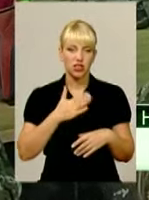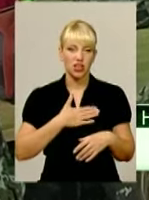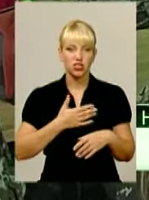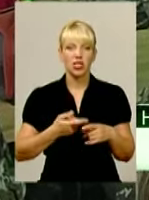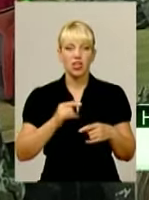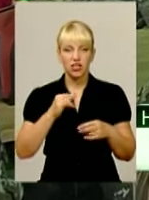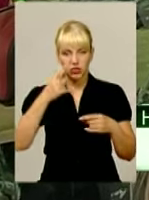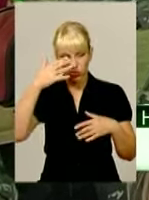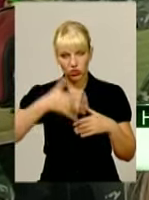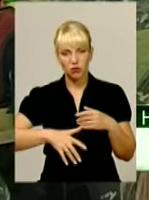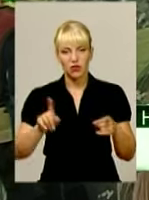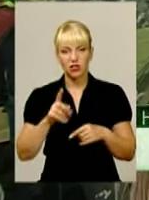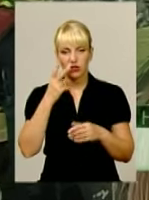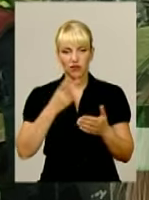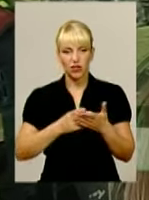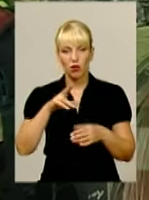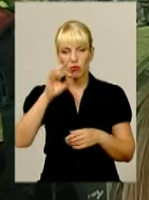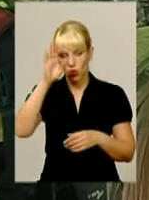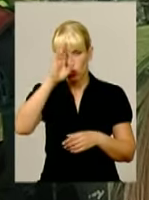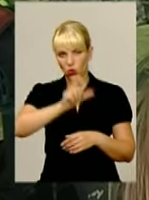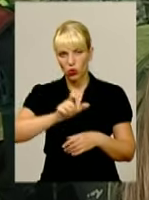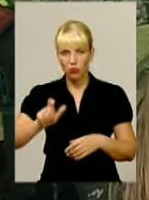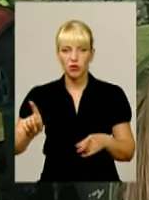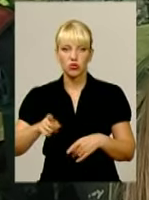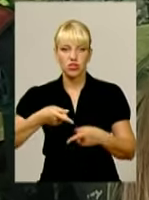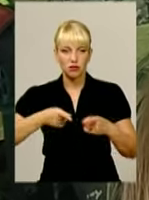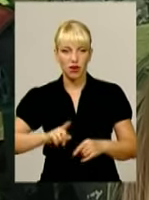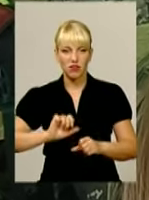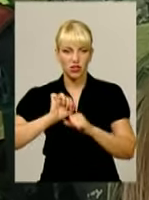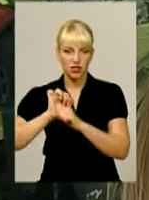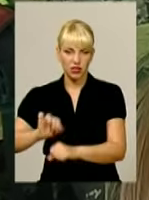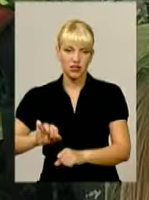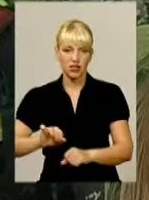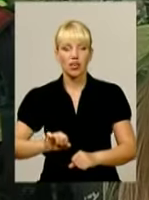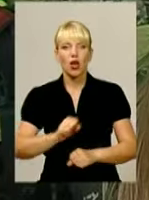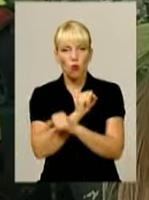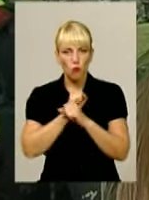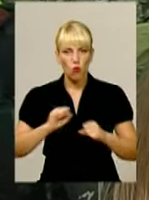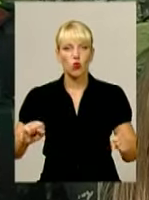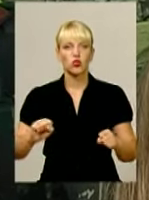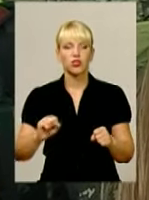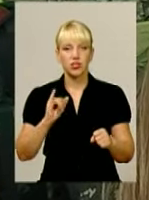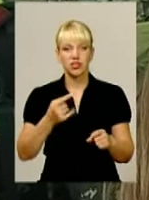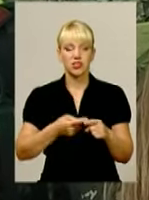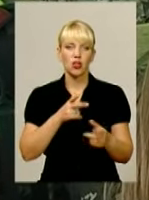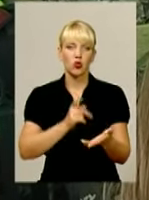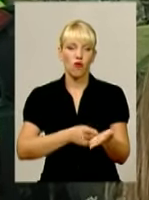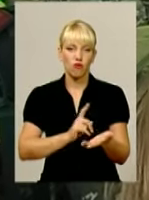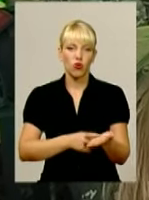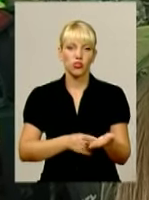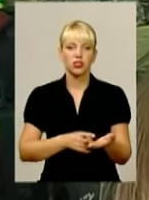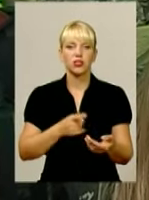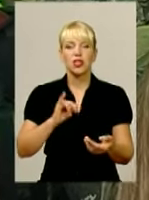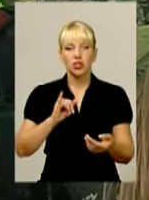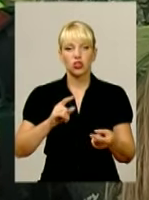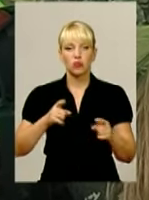Ну і звичайно, зрозуміло, видно по хлопцях, що вони справжні захисники, мужні. І це вони доводять і в тому, і